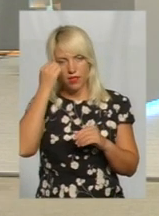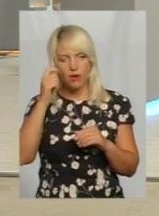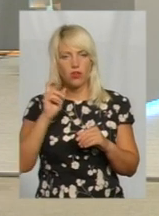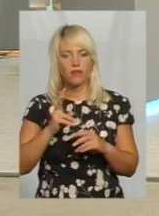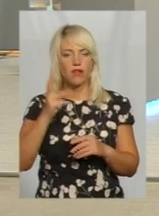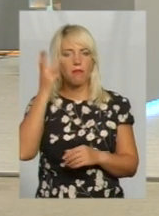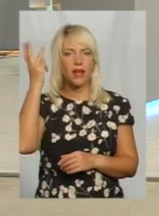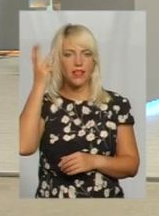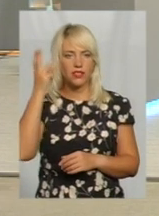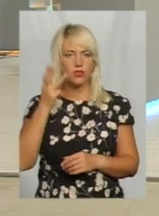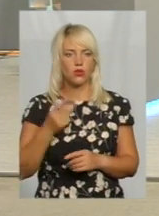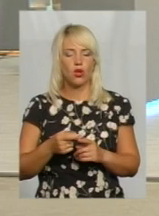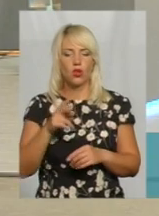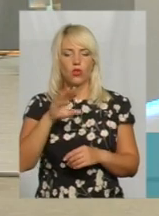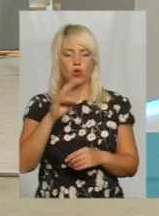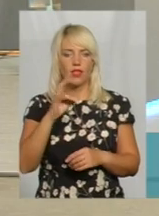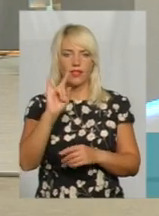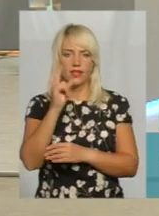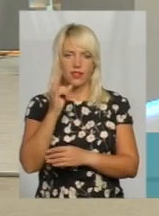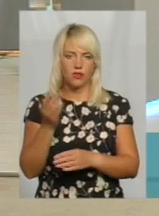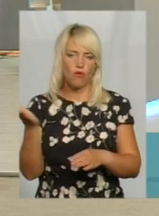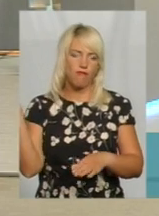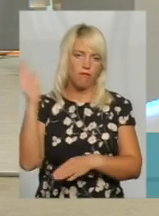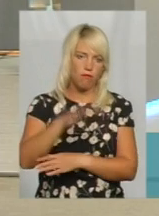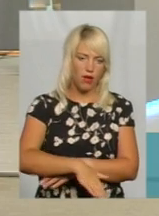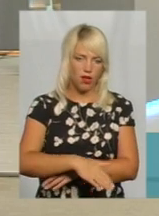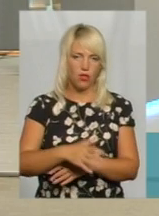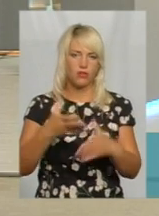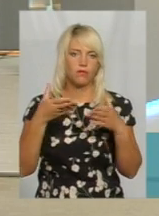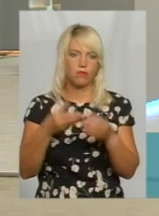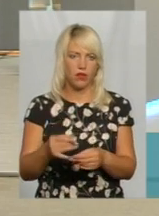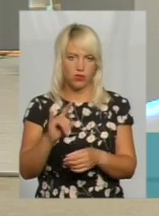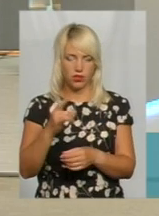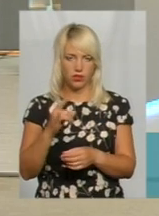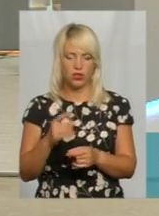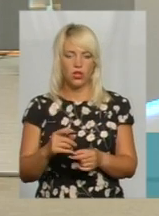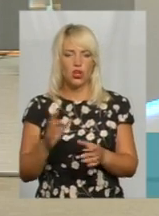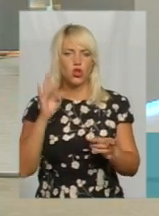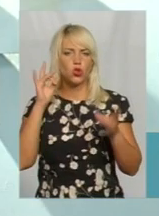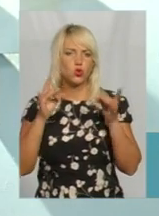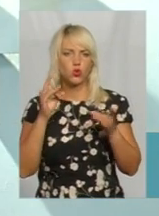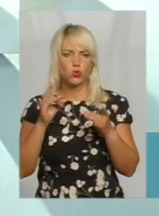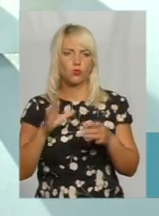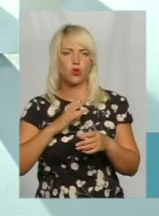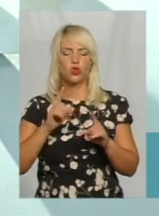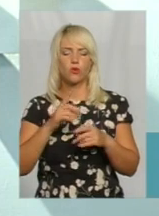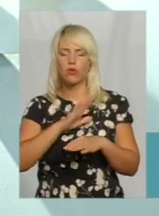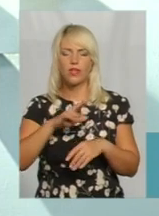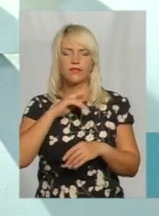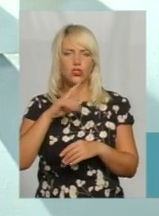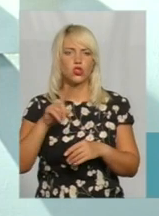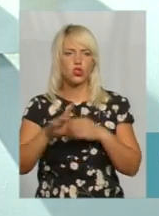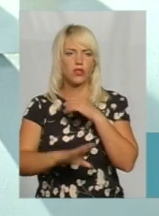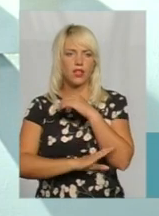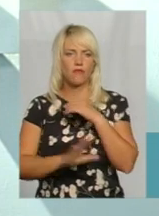Хмельницькому колись то на дитину впало, задавило, підняли шум. Чому ніхто не звертає уваги, то дерево було гниле.